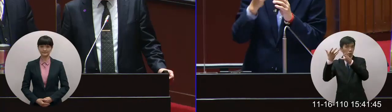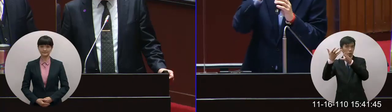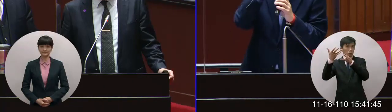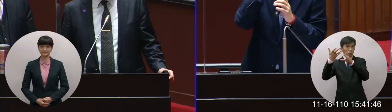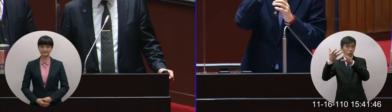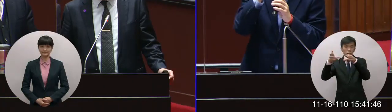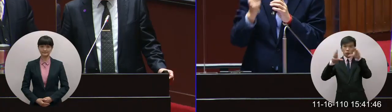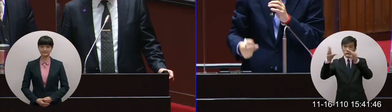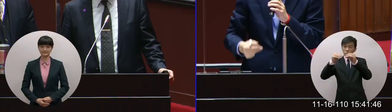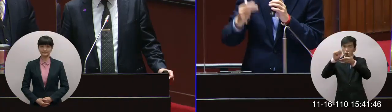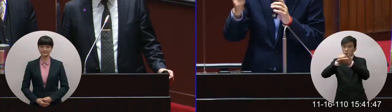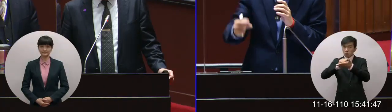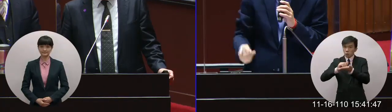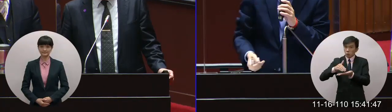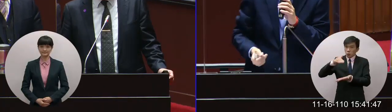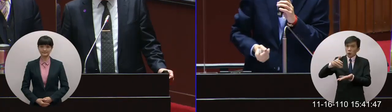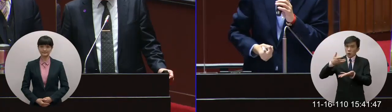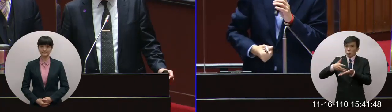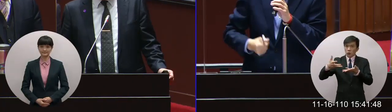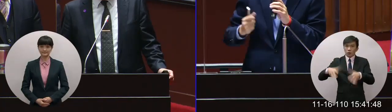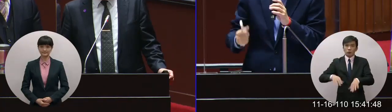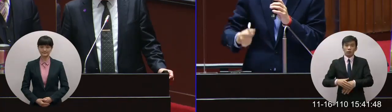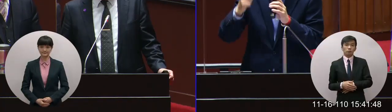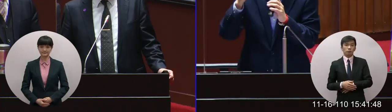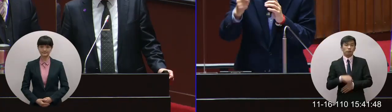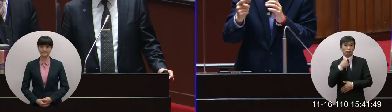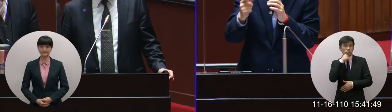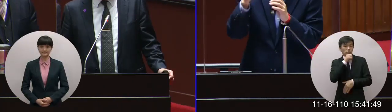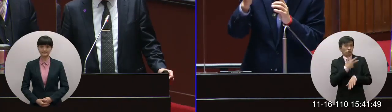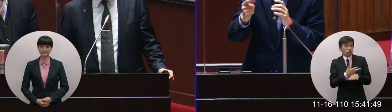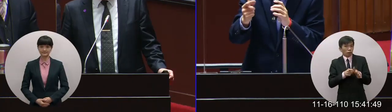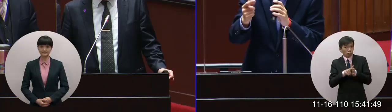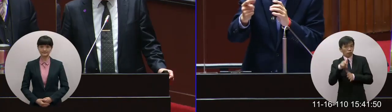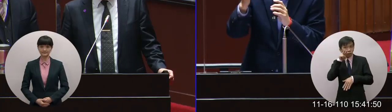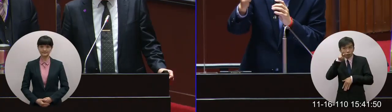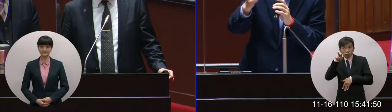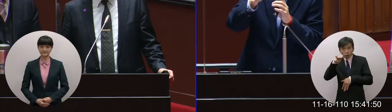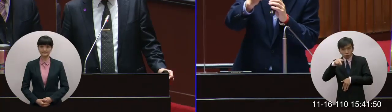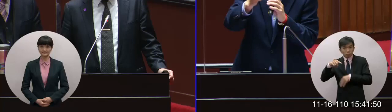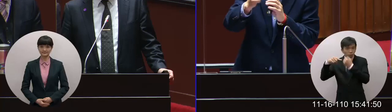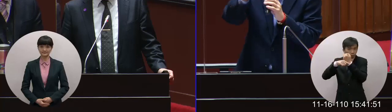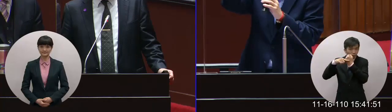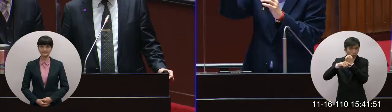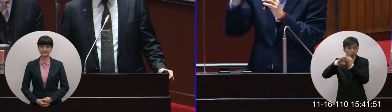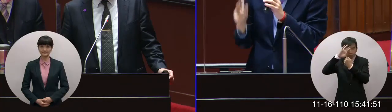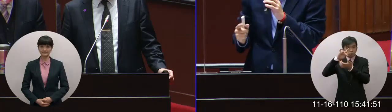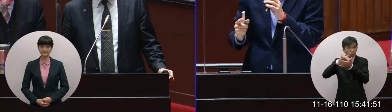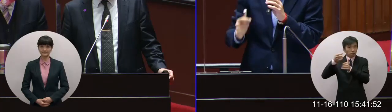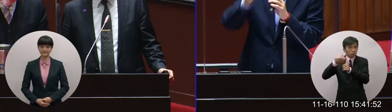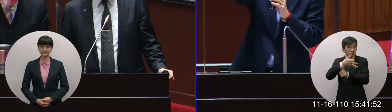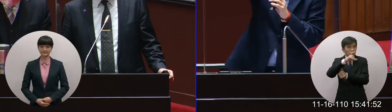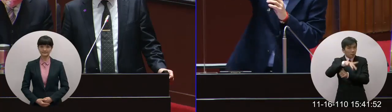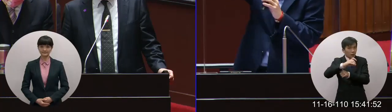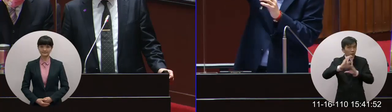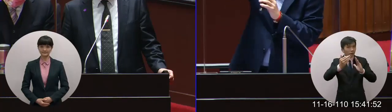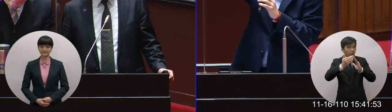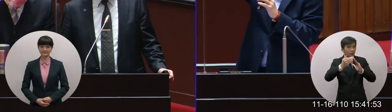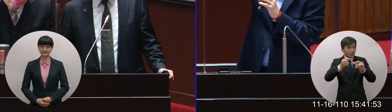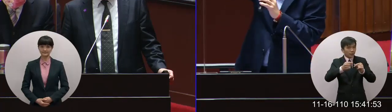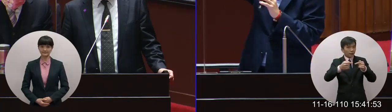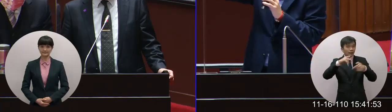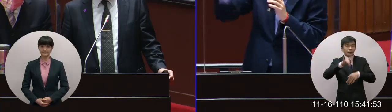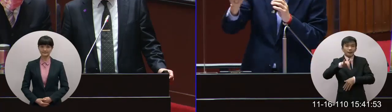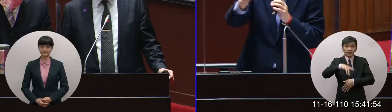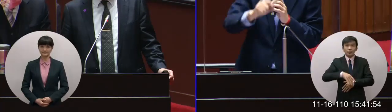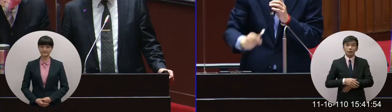大的資料庫然後我們很多專家學者學者都看那個去分析病毒怎麼跑哪裡很嚴重他有很多